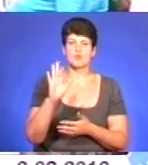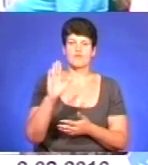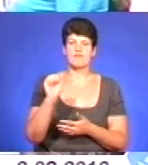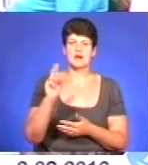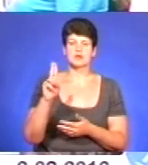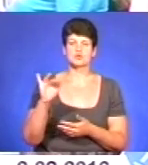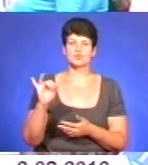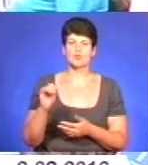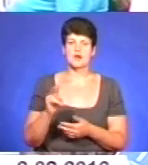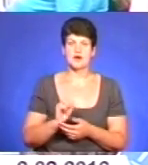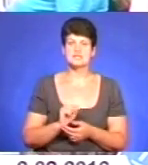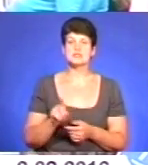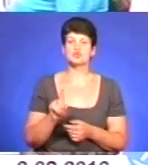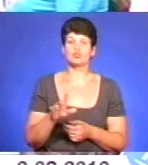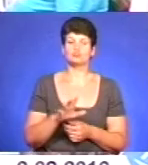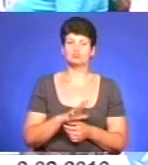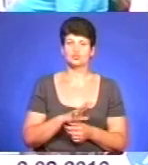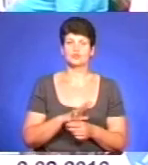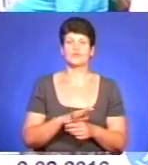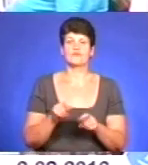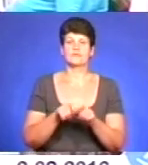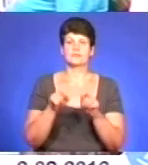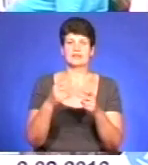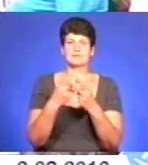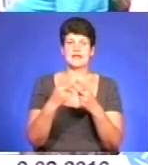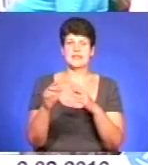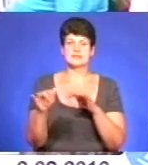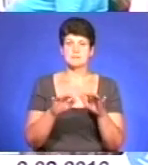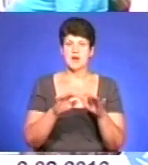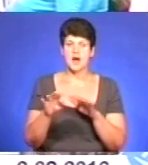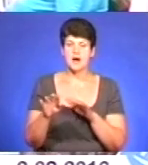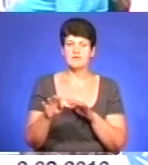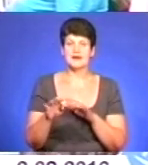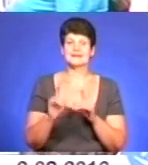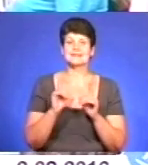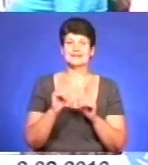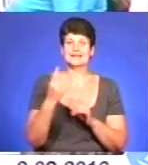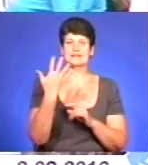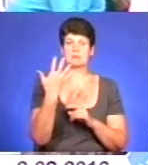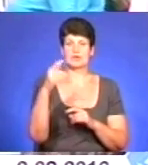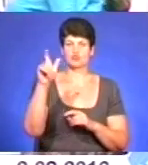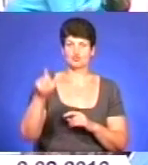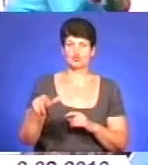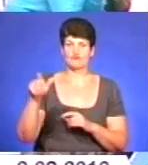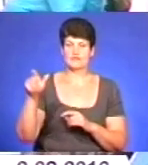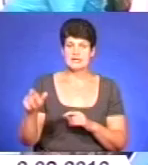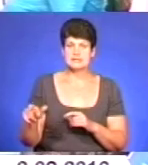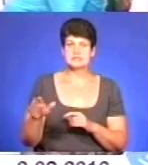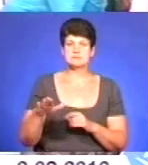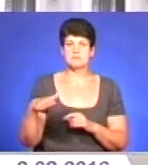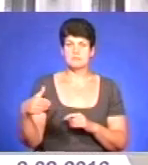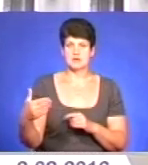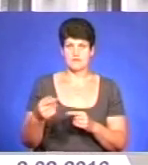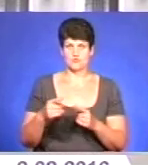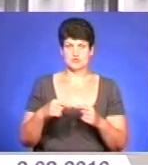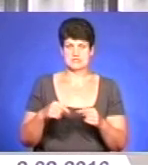було винесено кримінальна справа тільки на 5 чоловік з правого сектору.